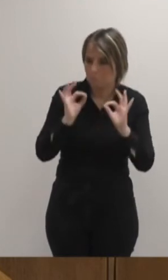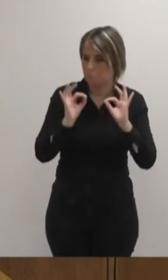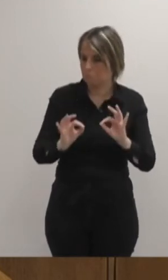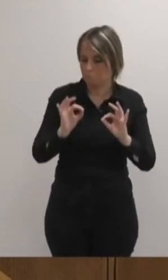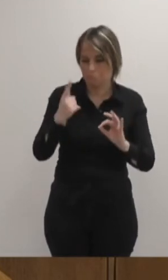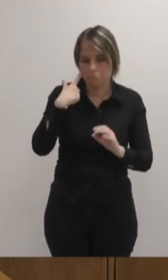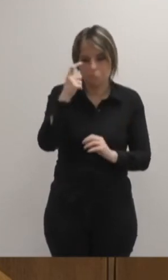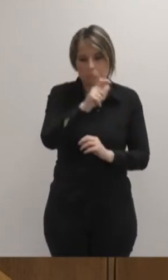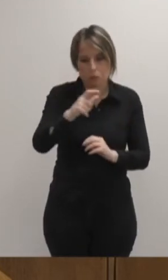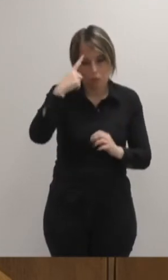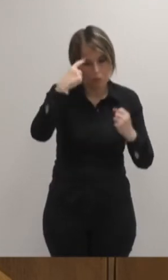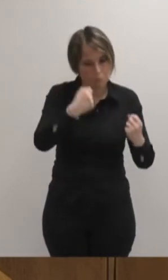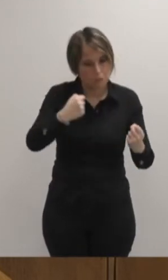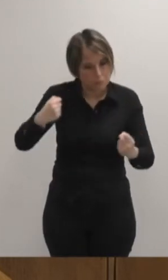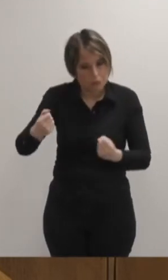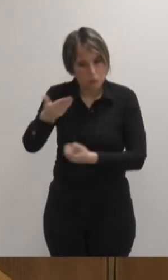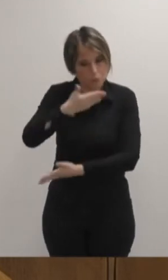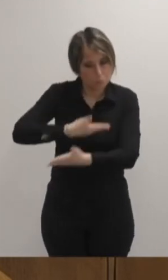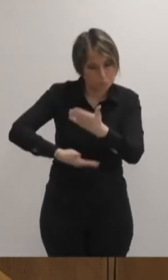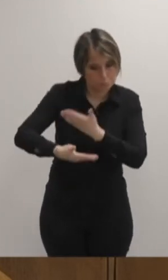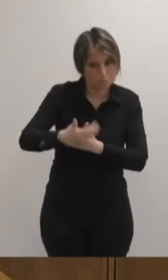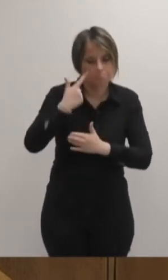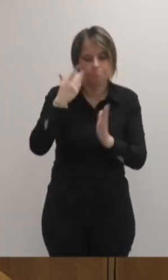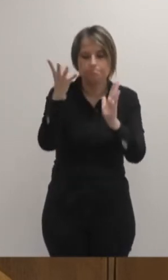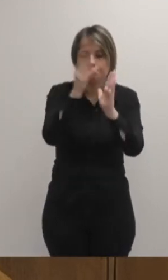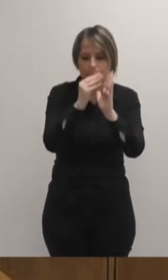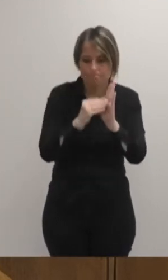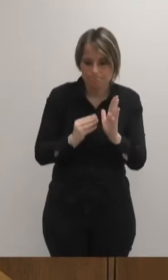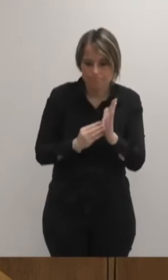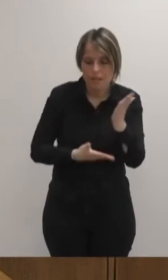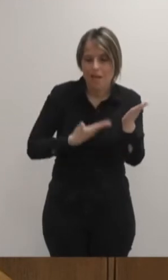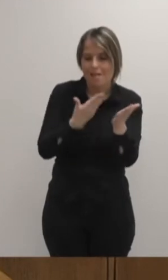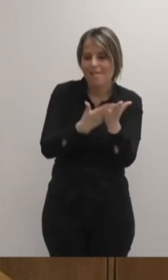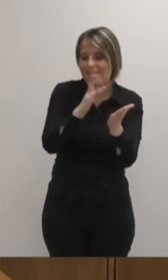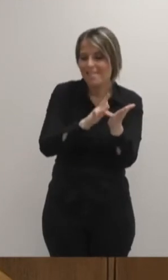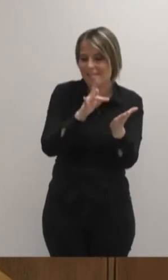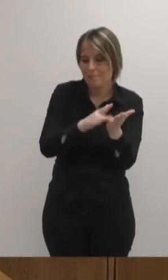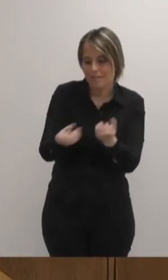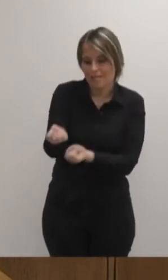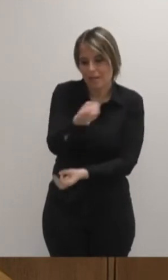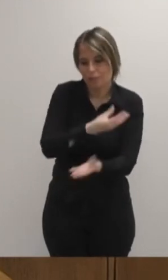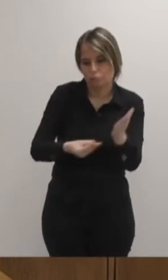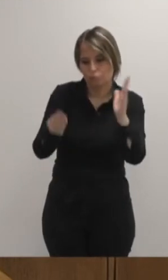ekarpenak ere jasodira eta gertuago dago itzarmena lortzea. Lehen urratxada, positibo,